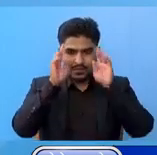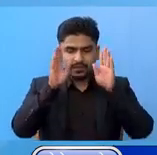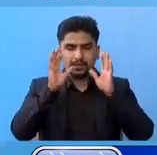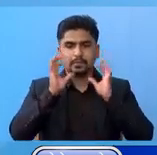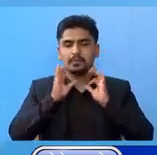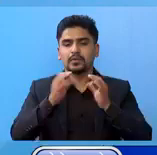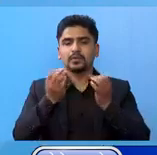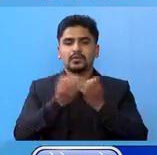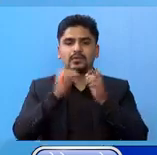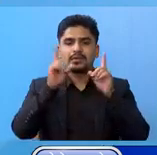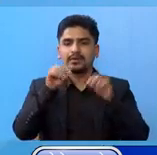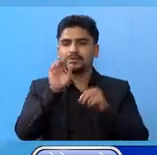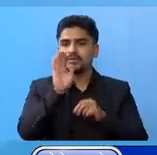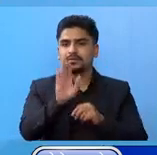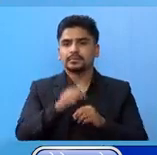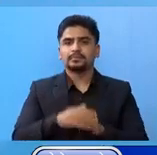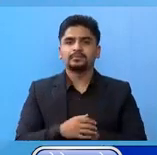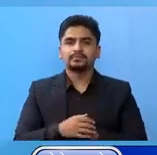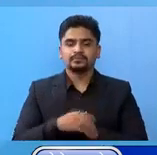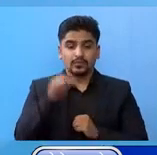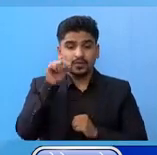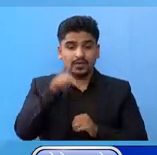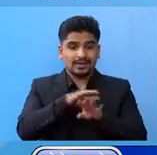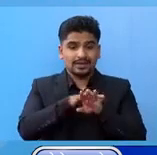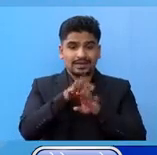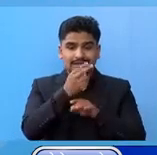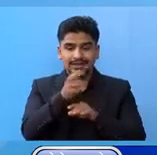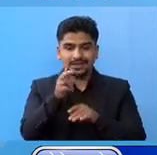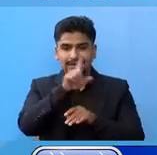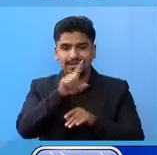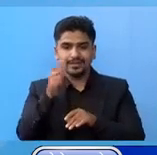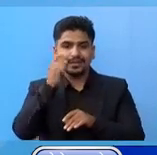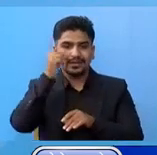अपनावन जरूरी हुन छा हाल देरे जना